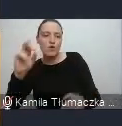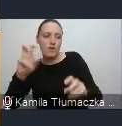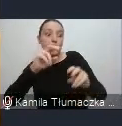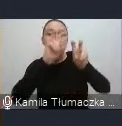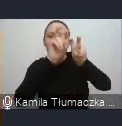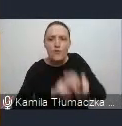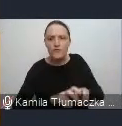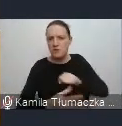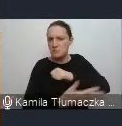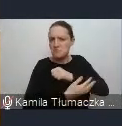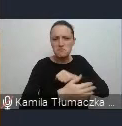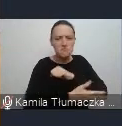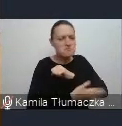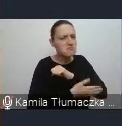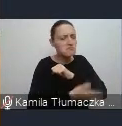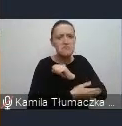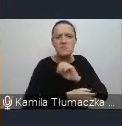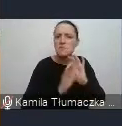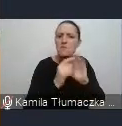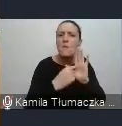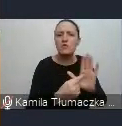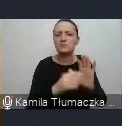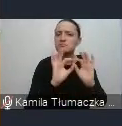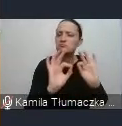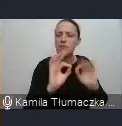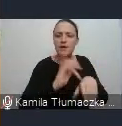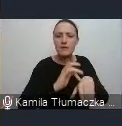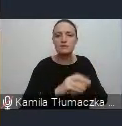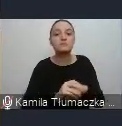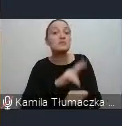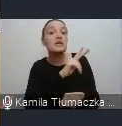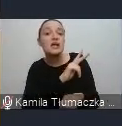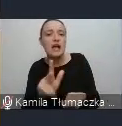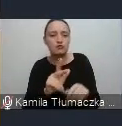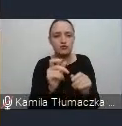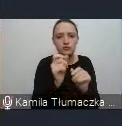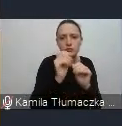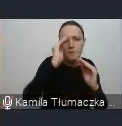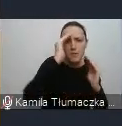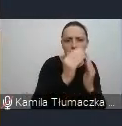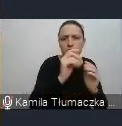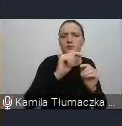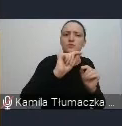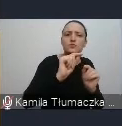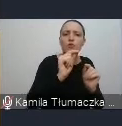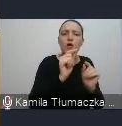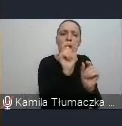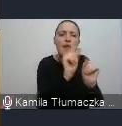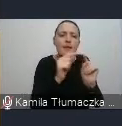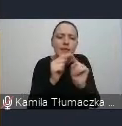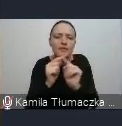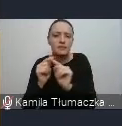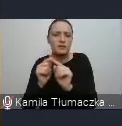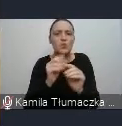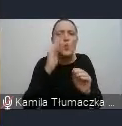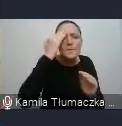obszar deficytowy u dziecka jest rozpisywany na drobne kroki do nauczania. Dziecko zdobywa jedną umiejętność i na bazie